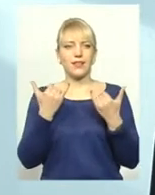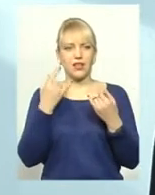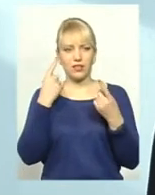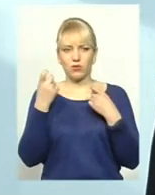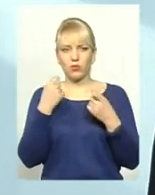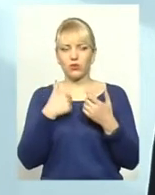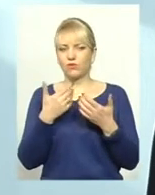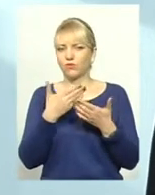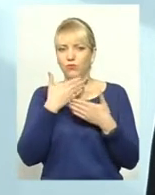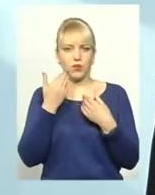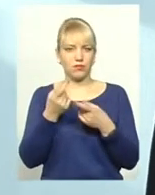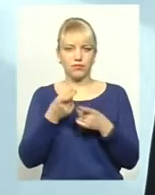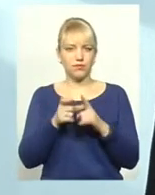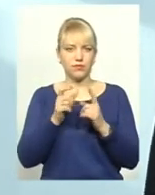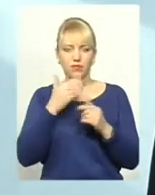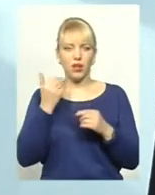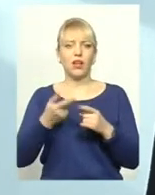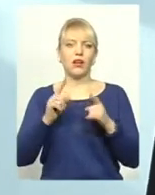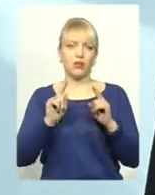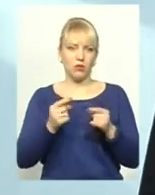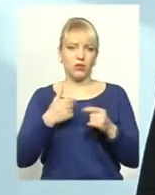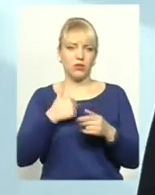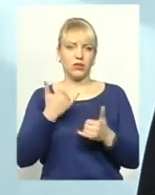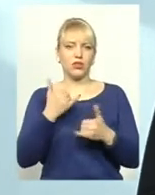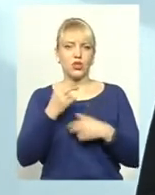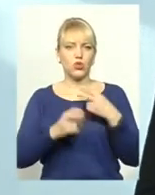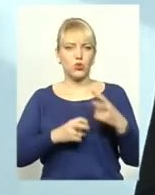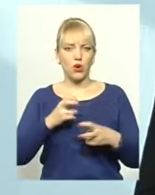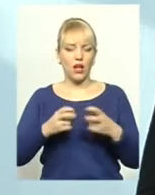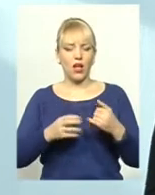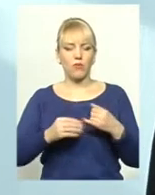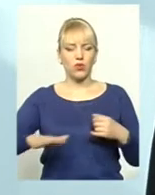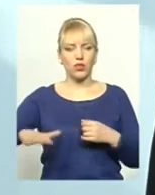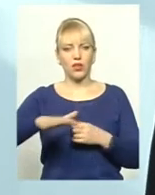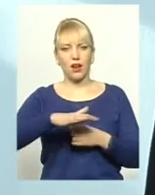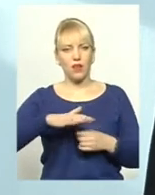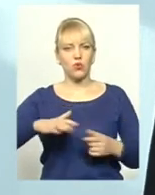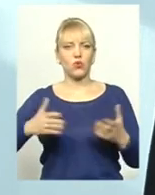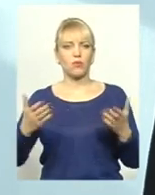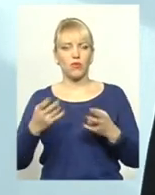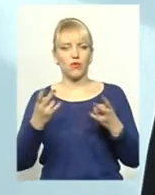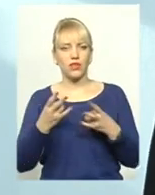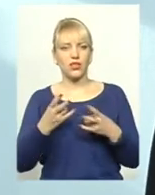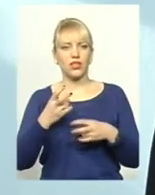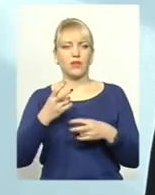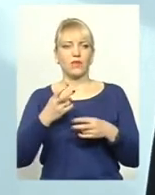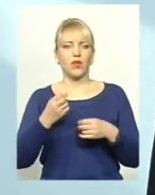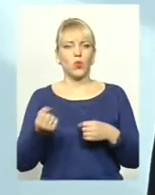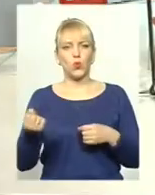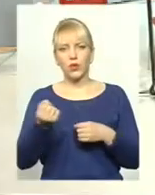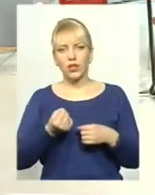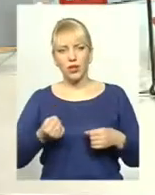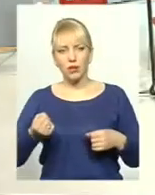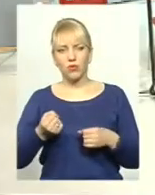новою до нас не поступала. І поки ми шукаємо нову ділянку, поки місто шукає нову ділянку, ми повинні якимось чином утримувати дверин